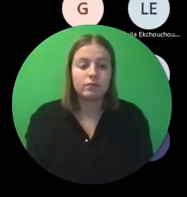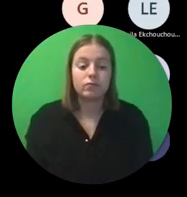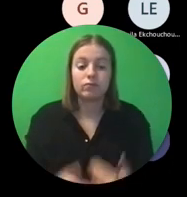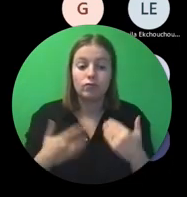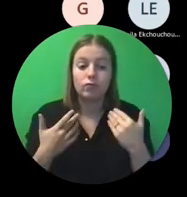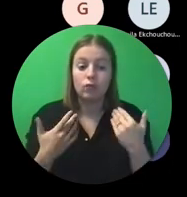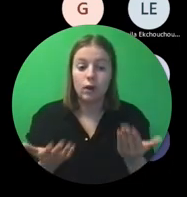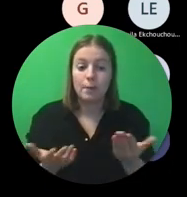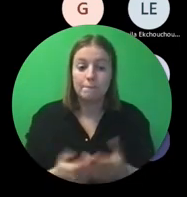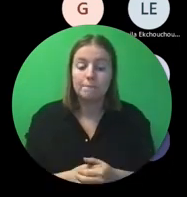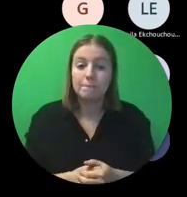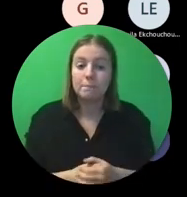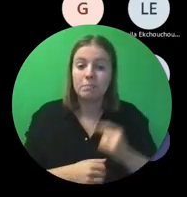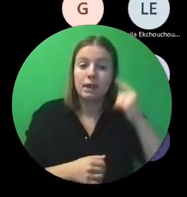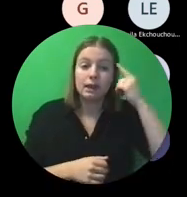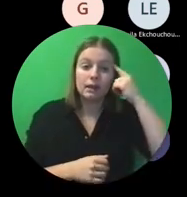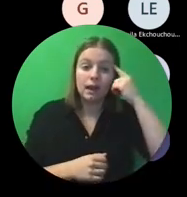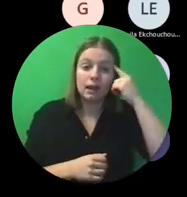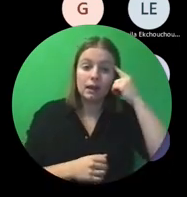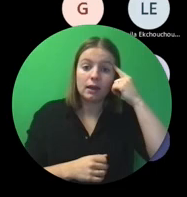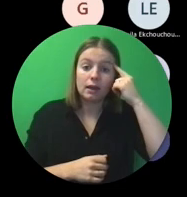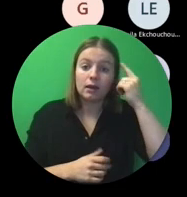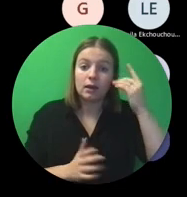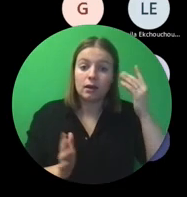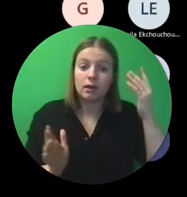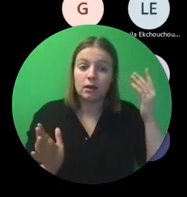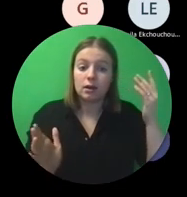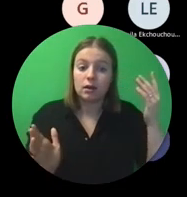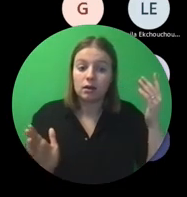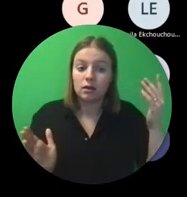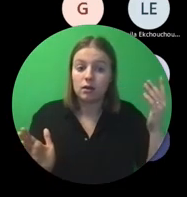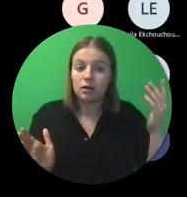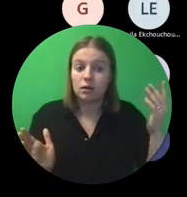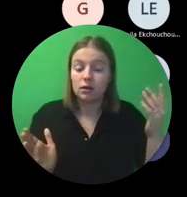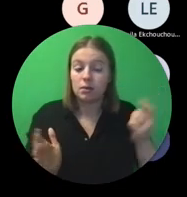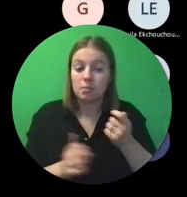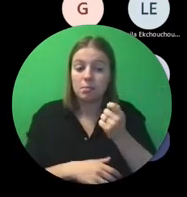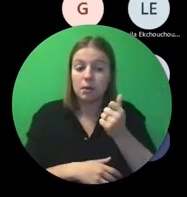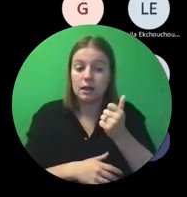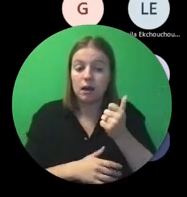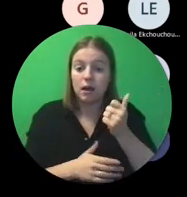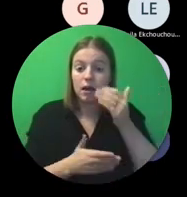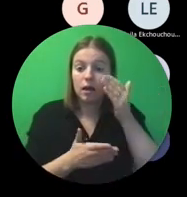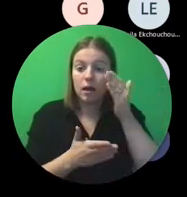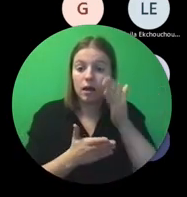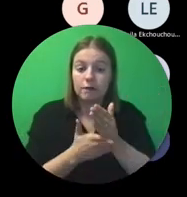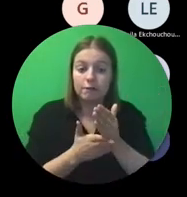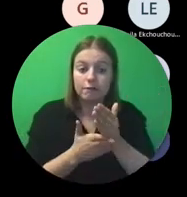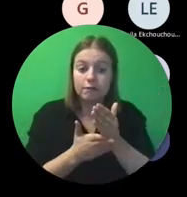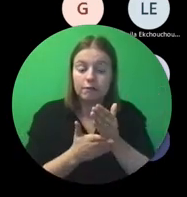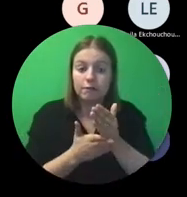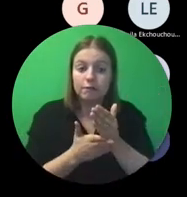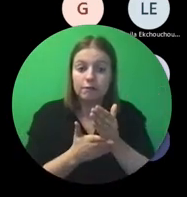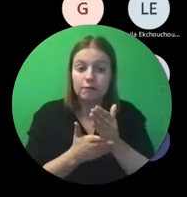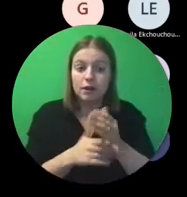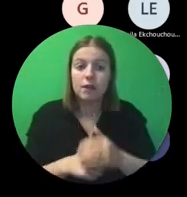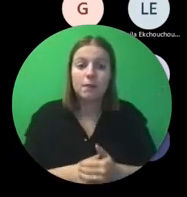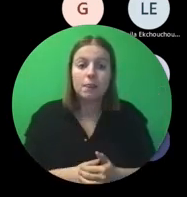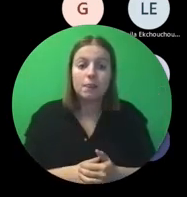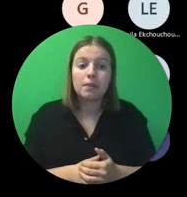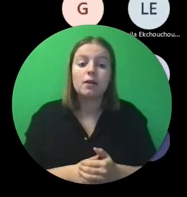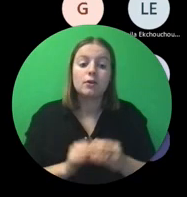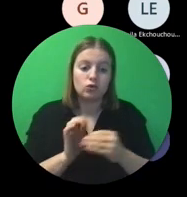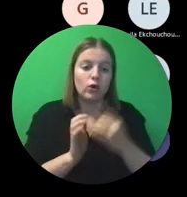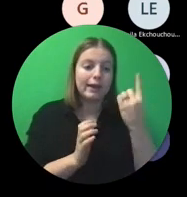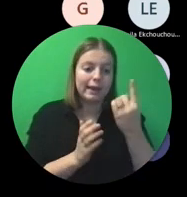Voilà. Dan denk ik dat we bijna aan het einde zijn. Zeker nog een